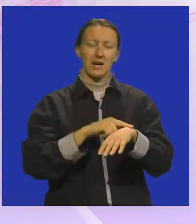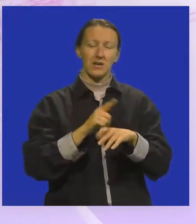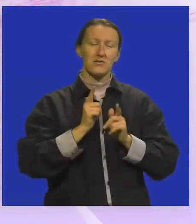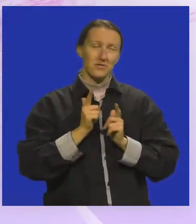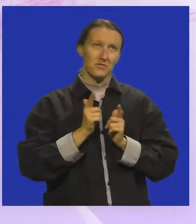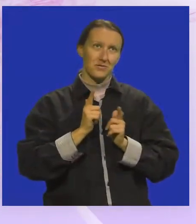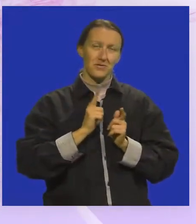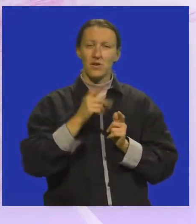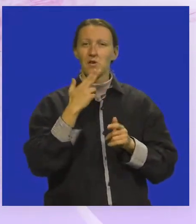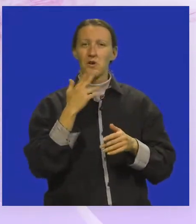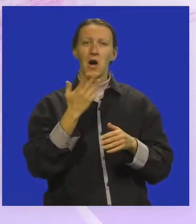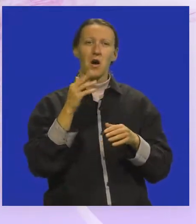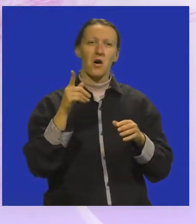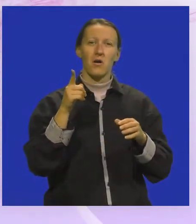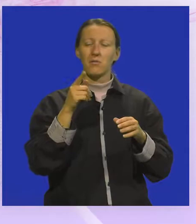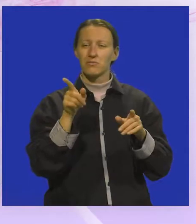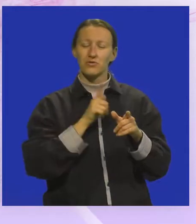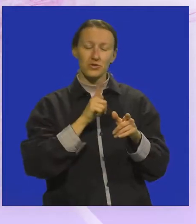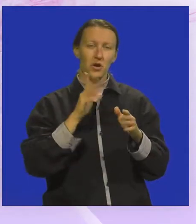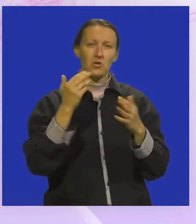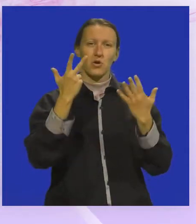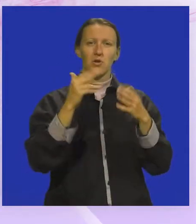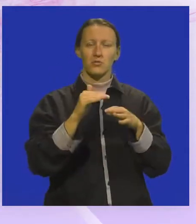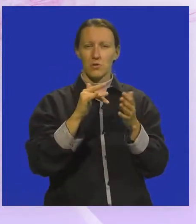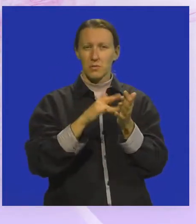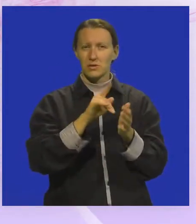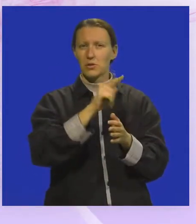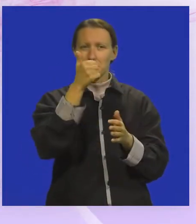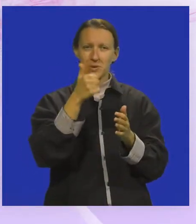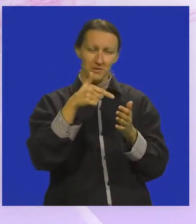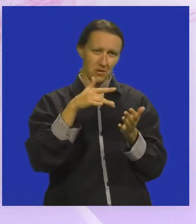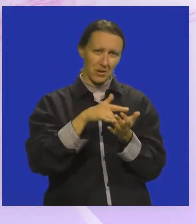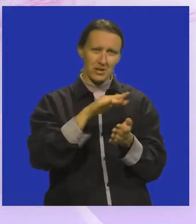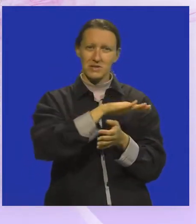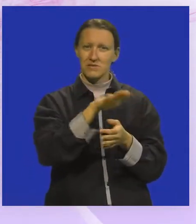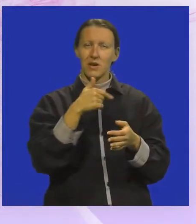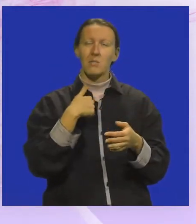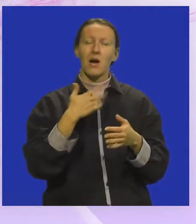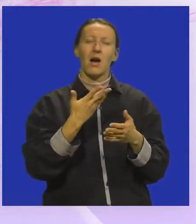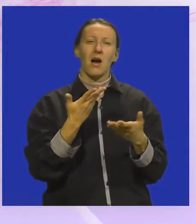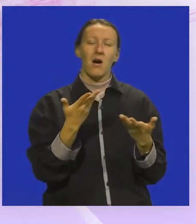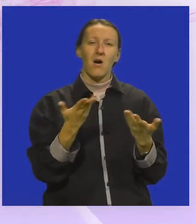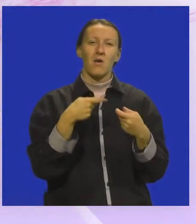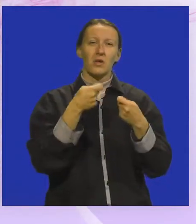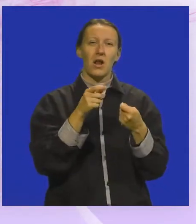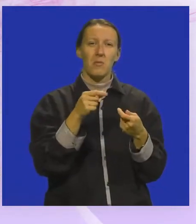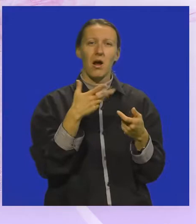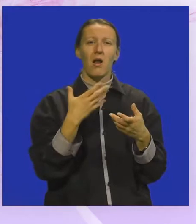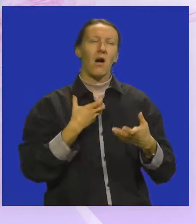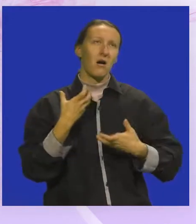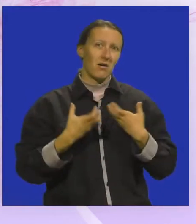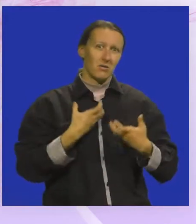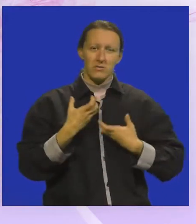kako bimo rekli, kao u Eurosongu, od osmoga mjesta pa do prvoga, svima nam je onako dao malo trenutak